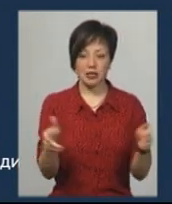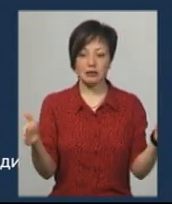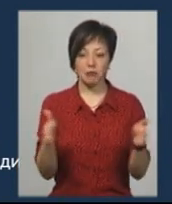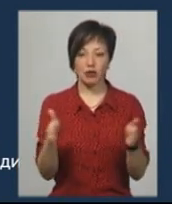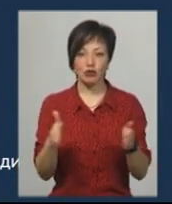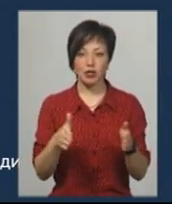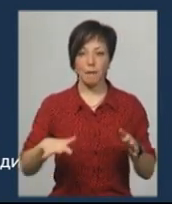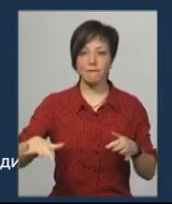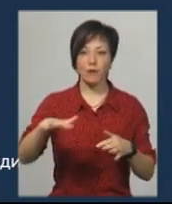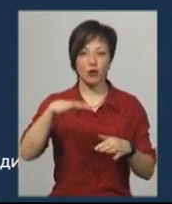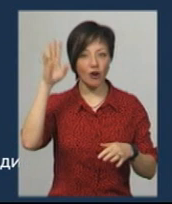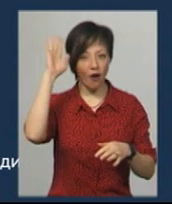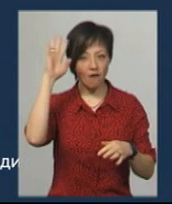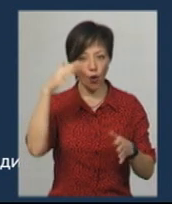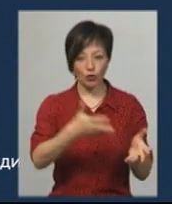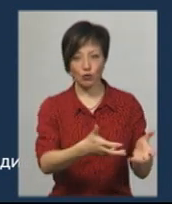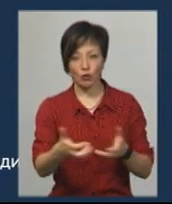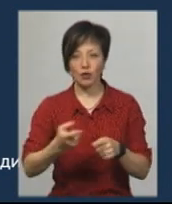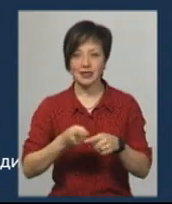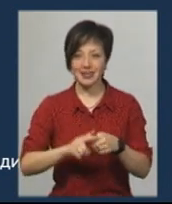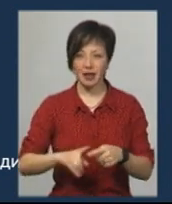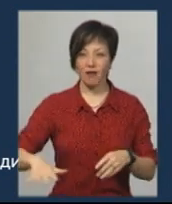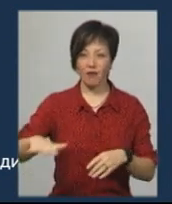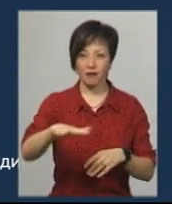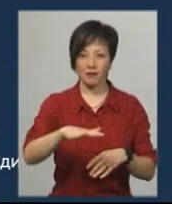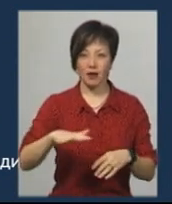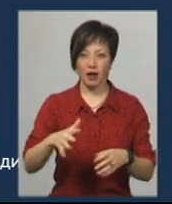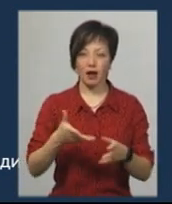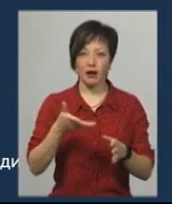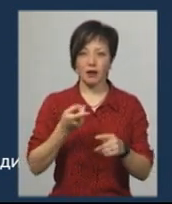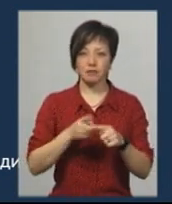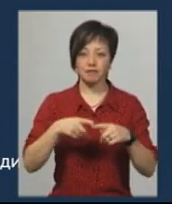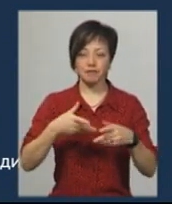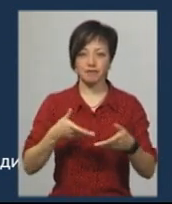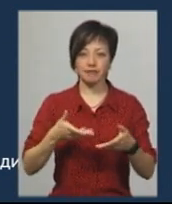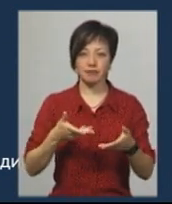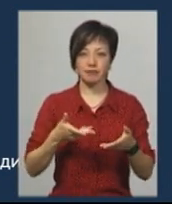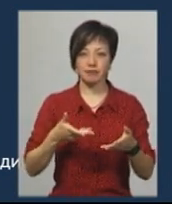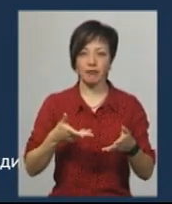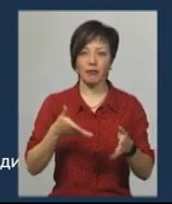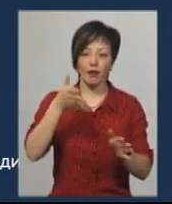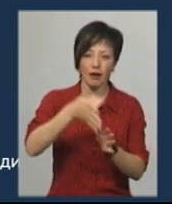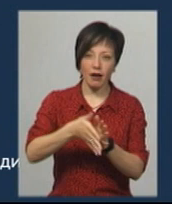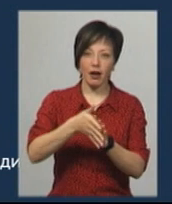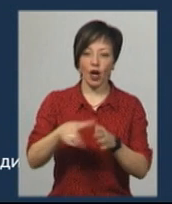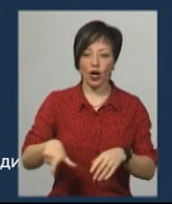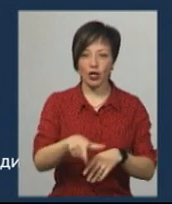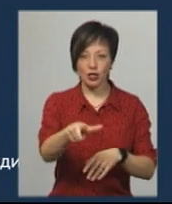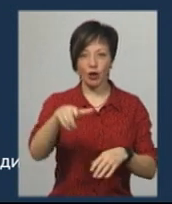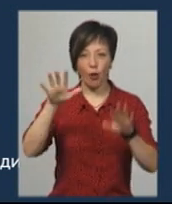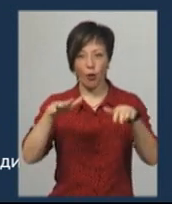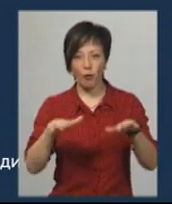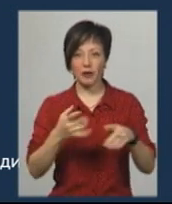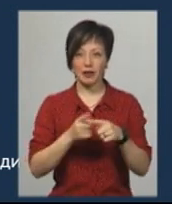водозбору. На цій території, на площі водозбору відбувається живлення річок. Наприклад, через атмосферні опади, підземні джерела,